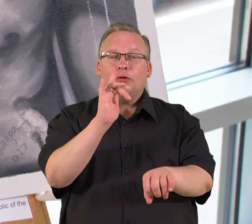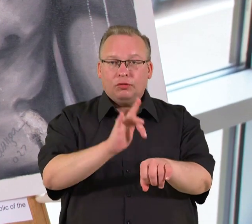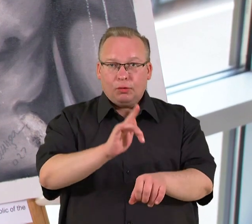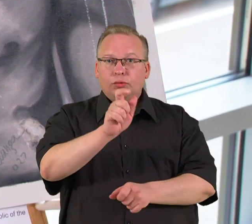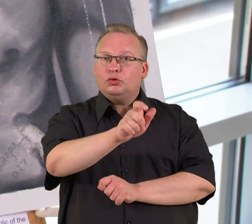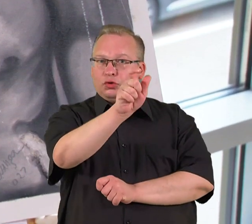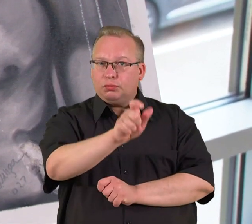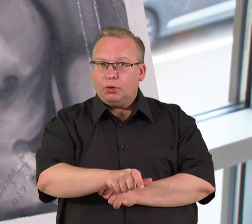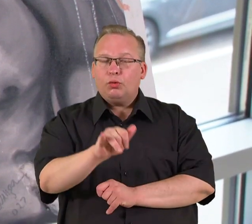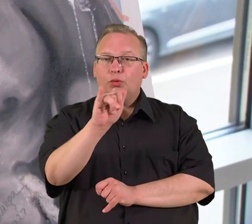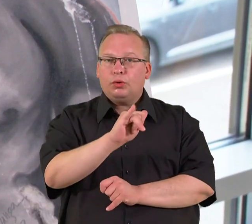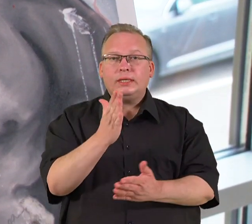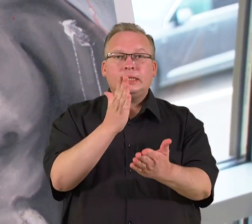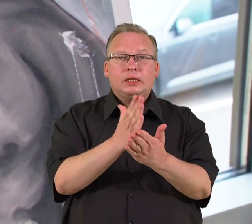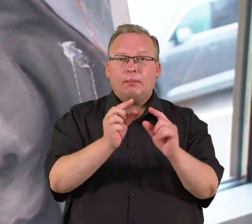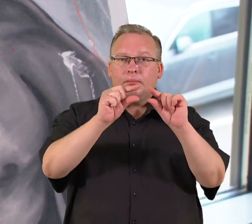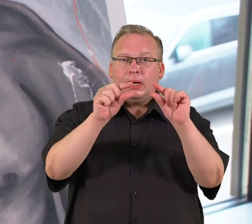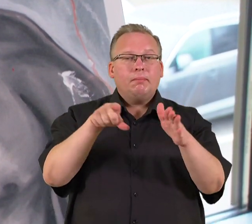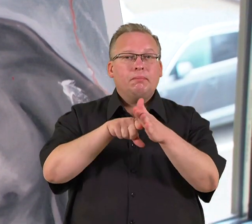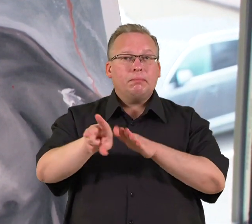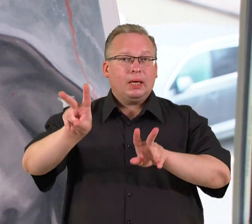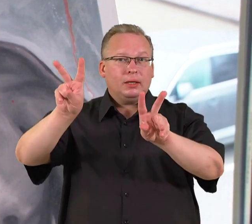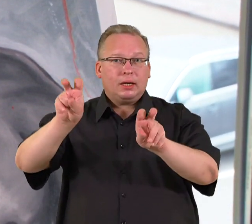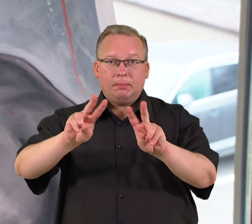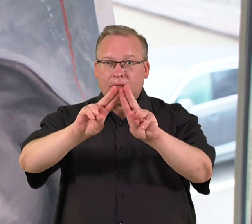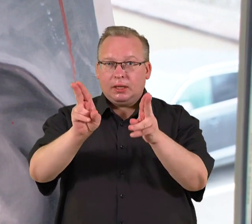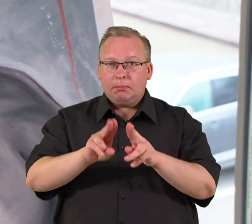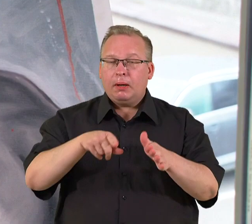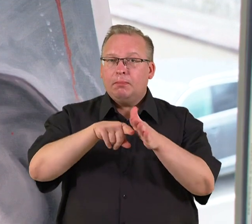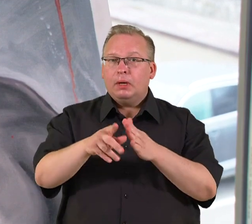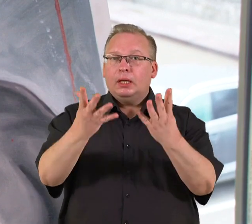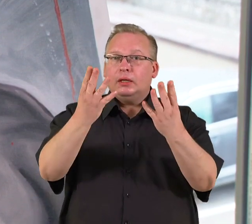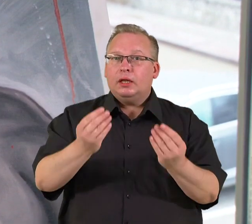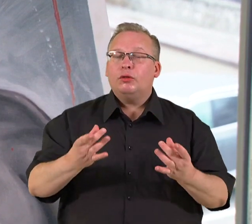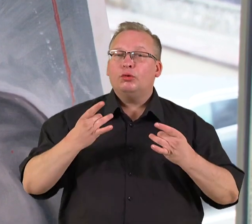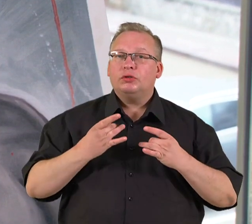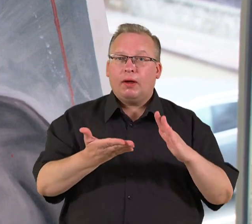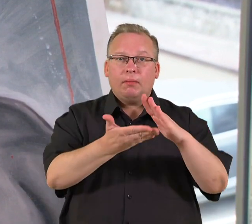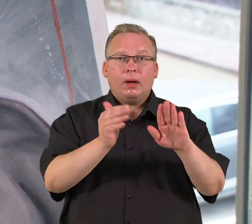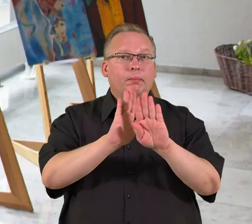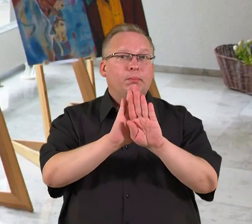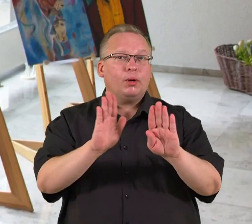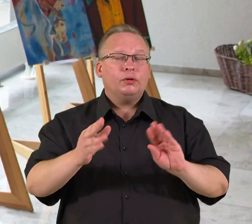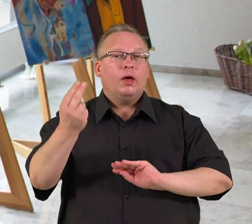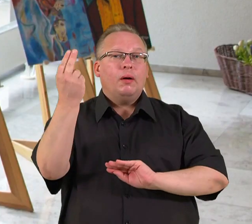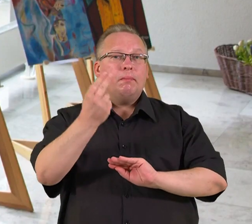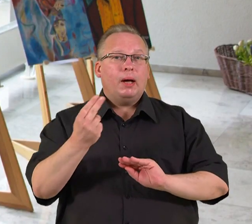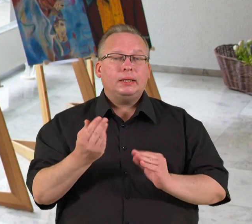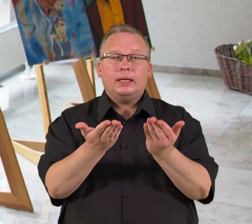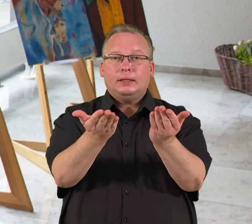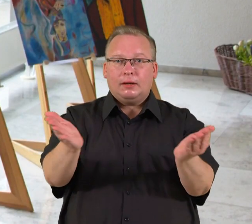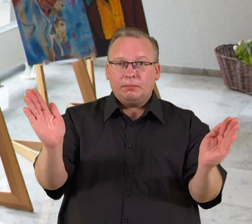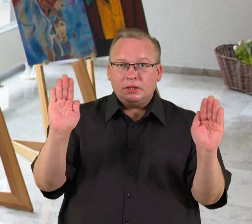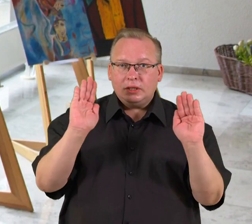žmogų, kuris lypi už termino migrantas. Traktautinės pabėgėlių dienos proga pakvietė parodos menas tarp sienų